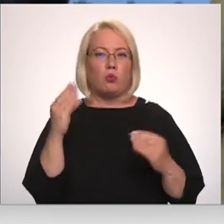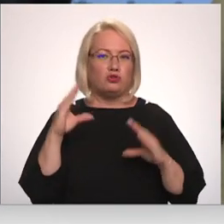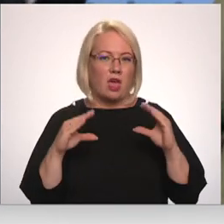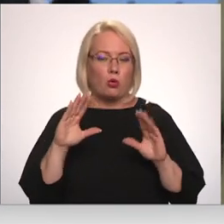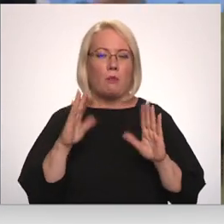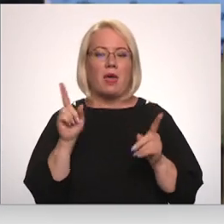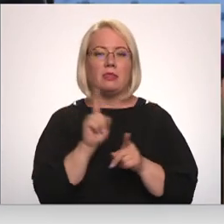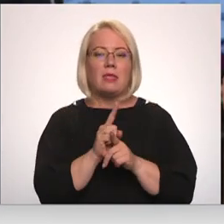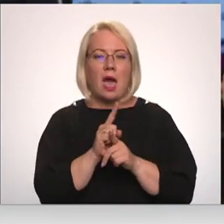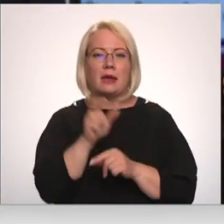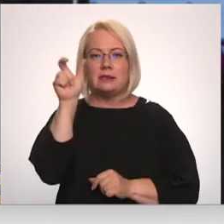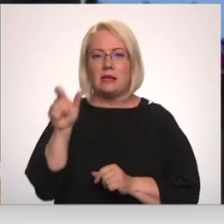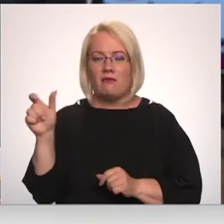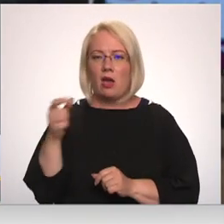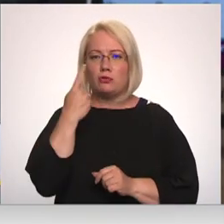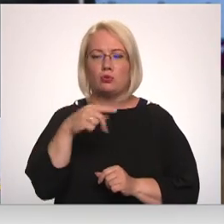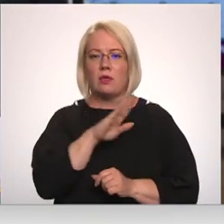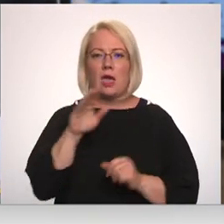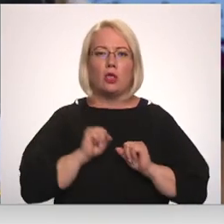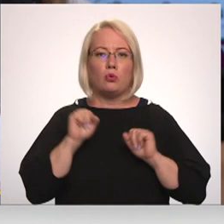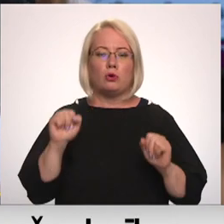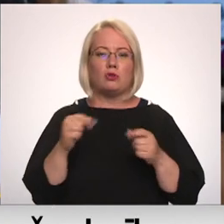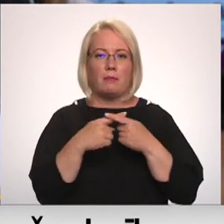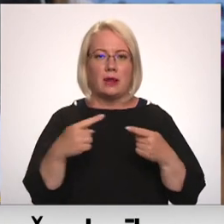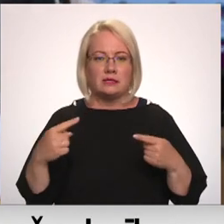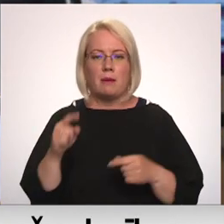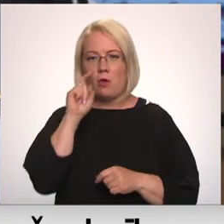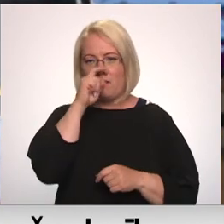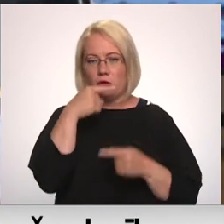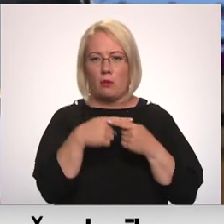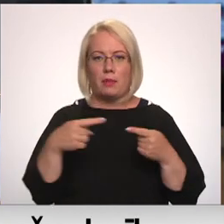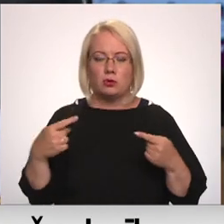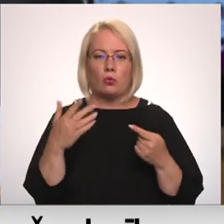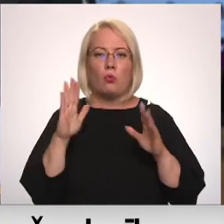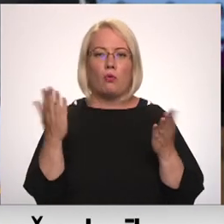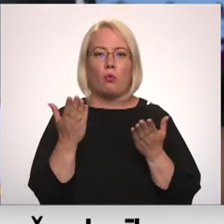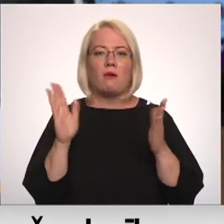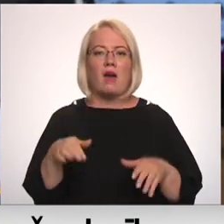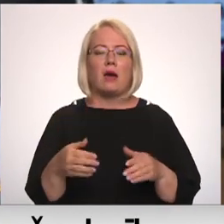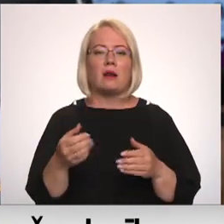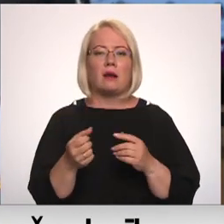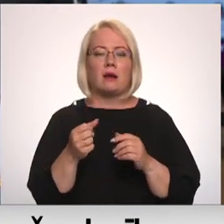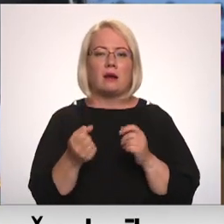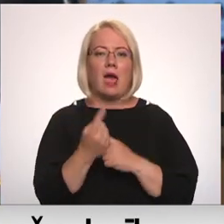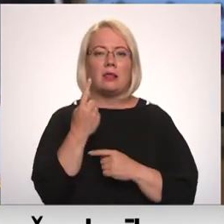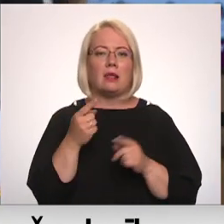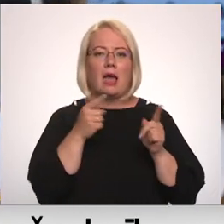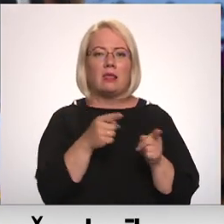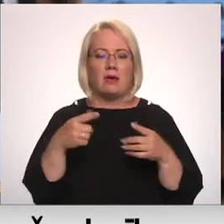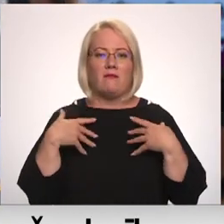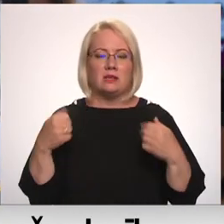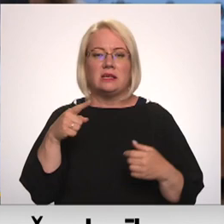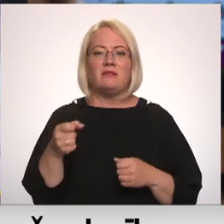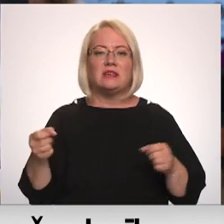patērētojas no nedrošām precēm, no viltotām precēm, kur viņi var radīt sev kaitējumu, veselībai, kas ir vislielākais